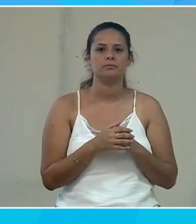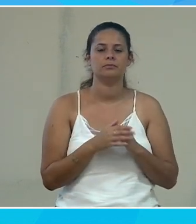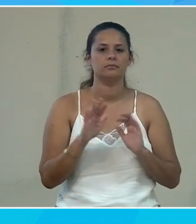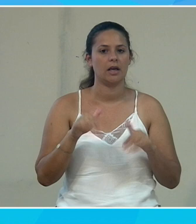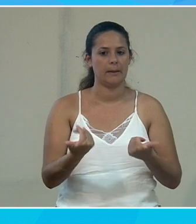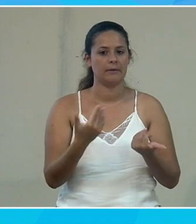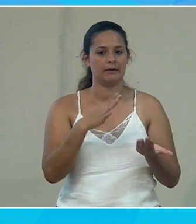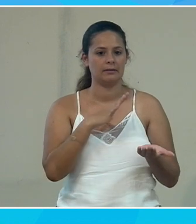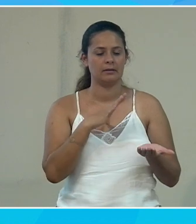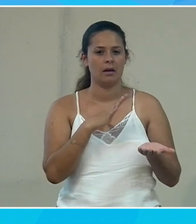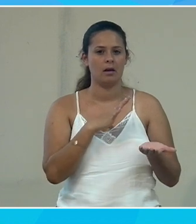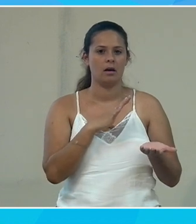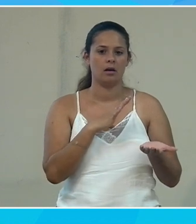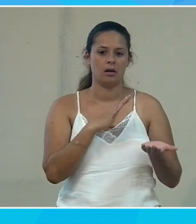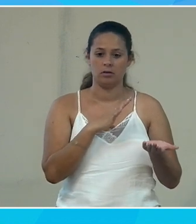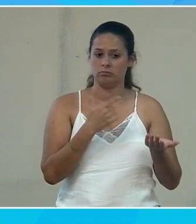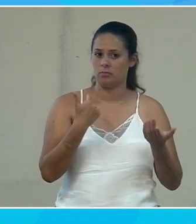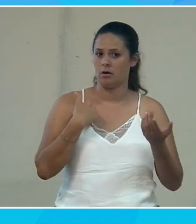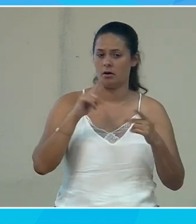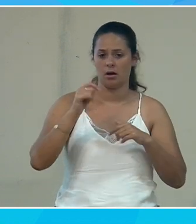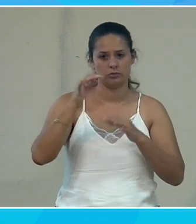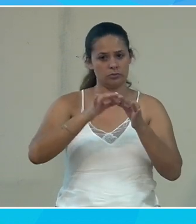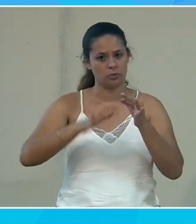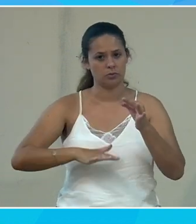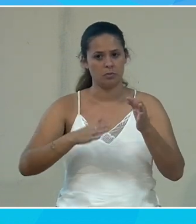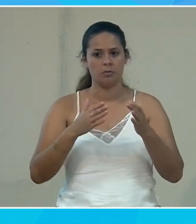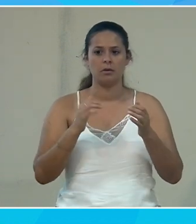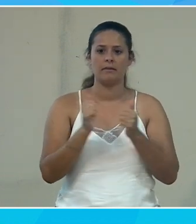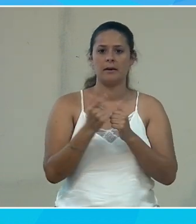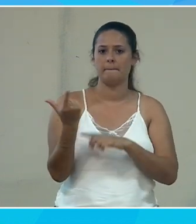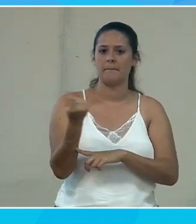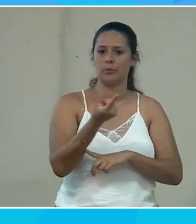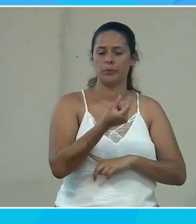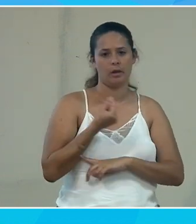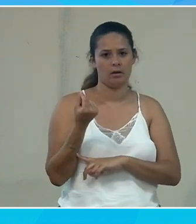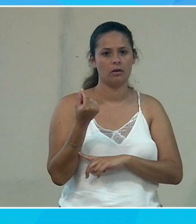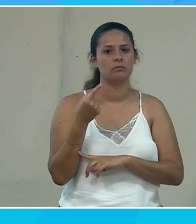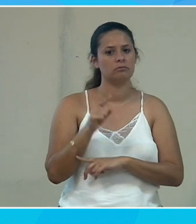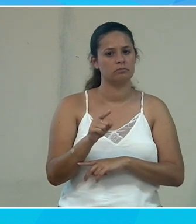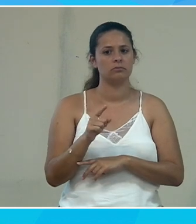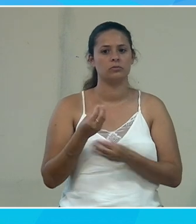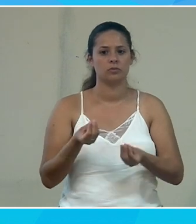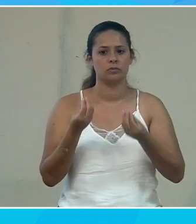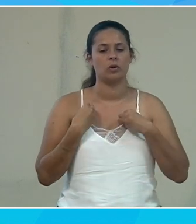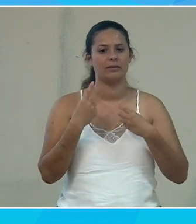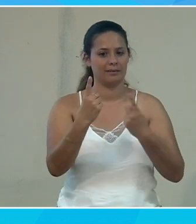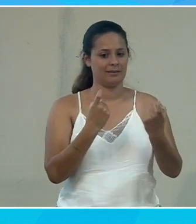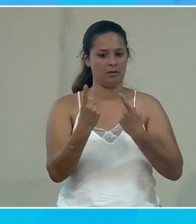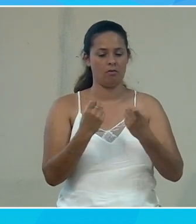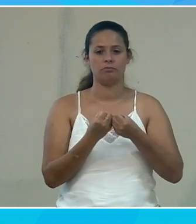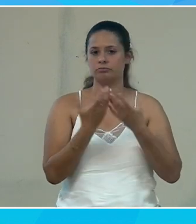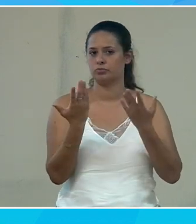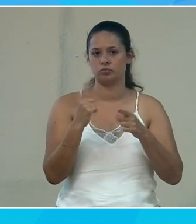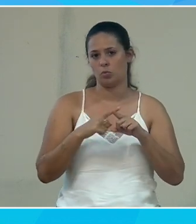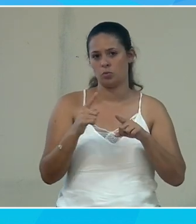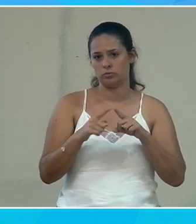on est nous auditeurs de solutions et donc on travaille plutôt avec des partenaires qui eux vont délivrer chez nos clients un certain nombre de